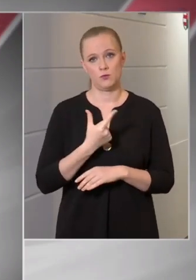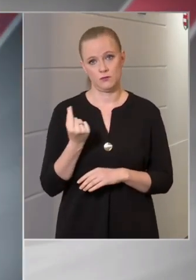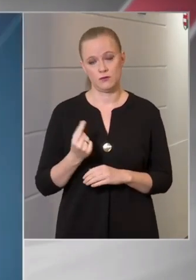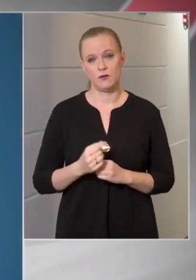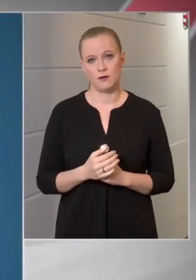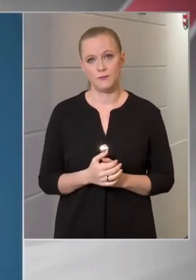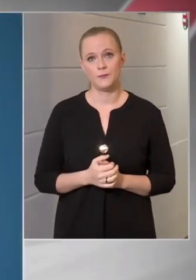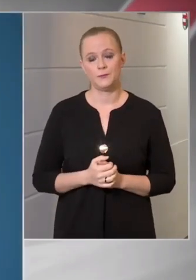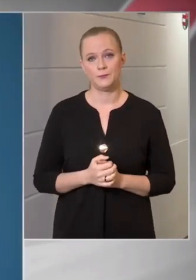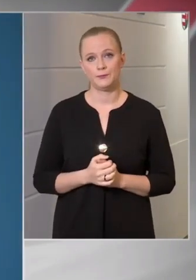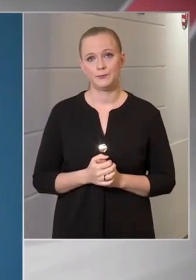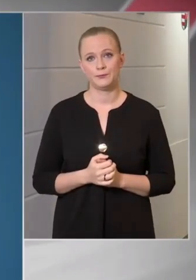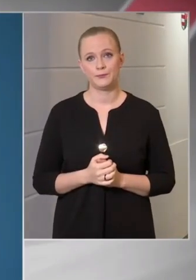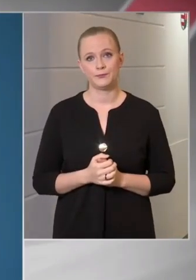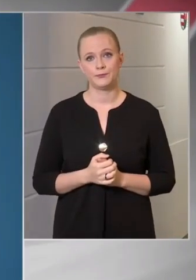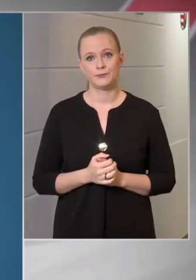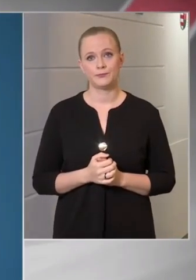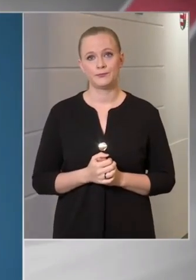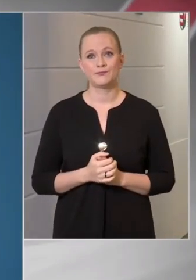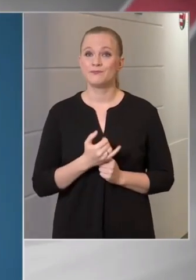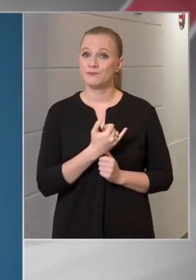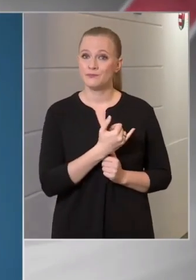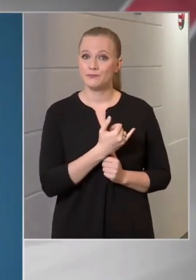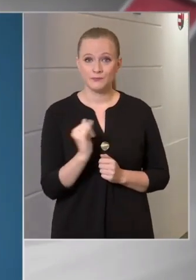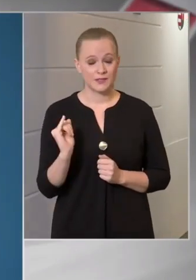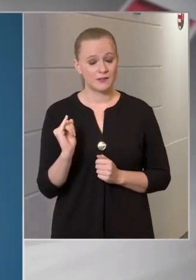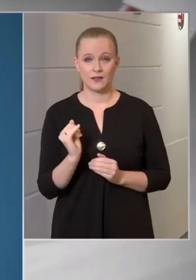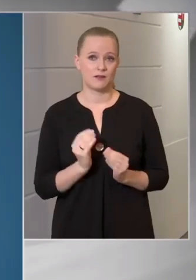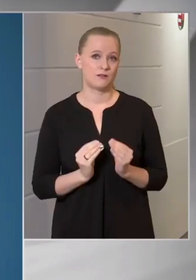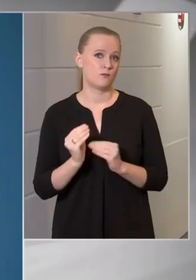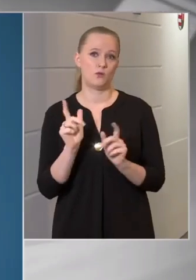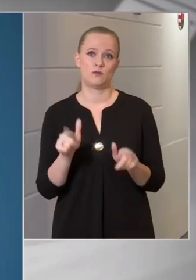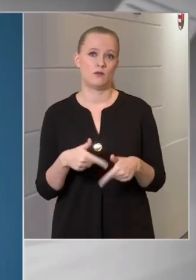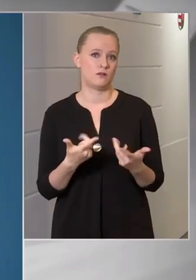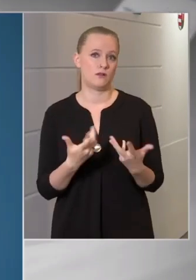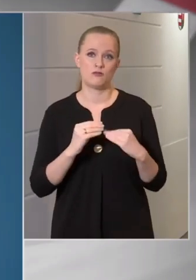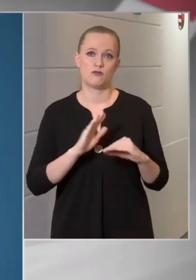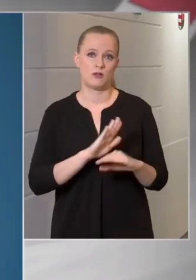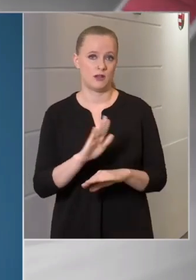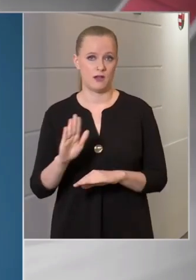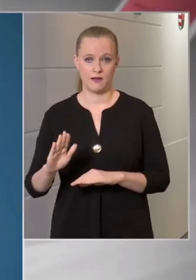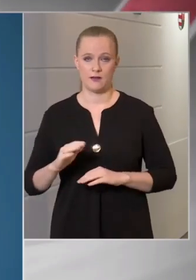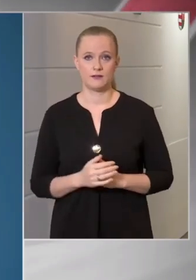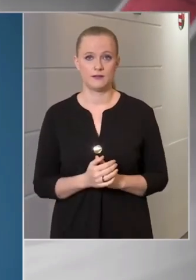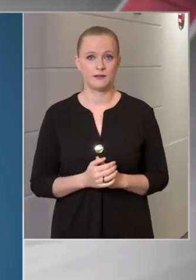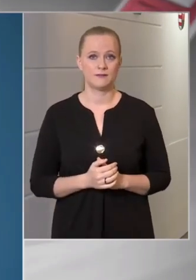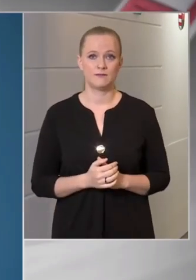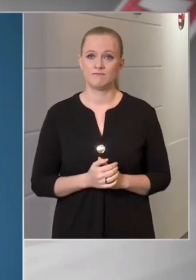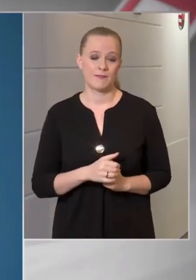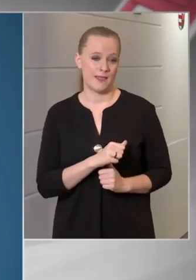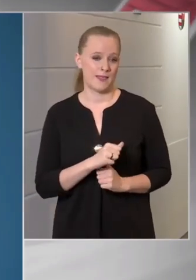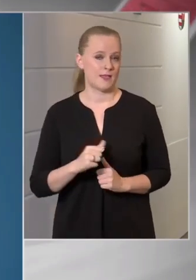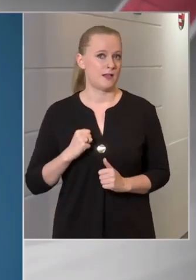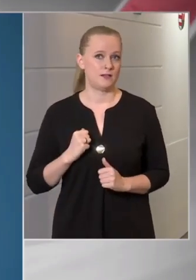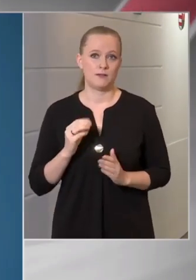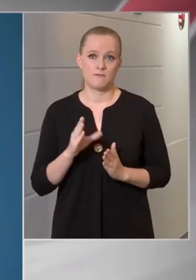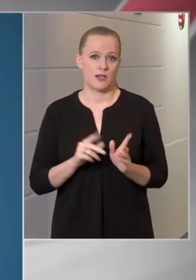órában. Mindegyikük pótolhatatlan a családjuk számára, egyedi és